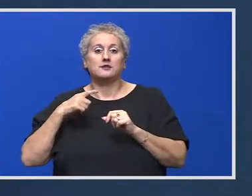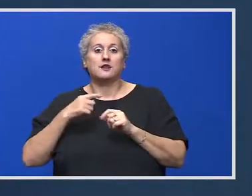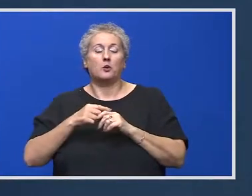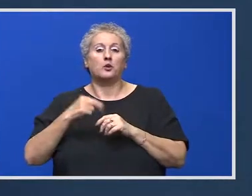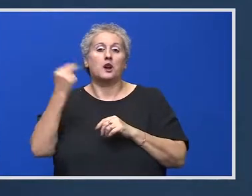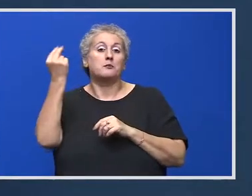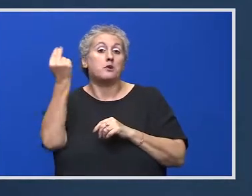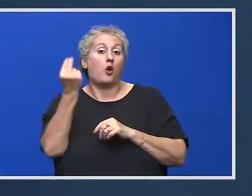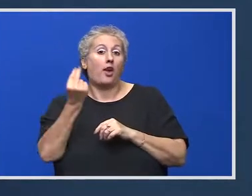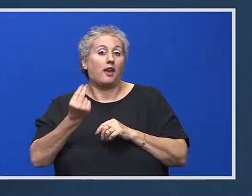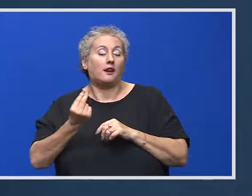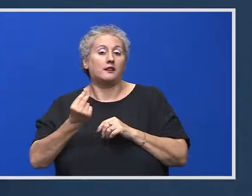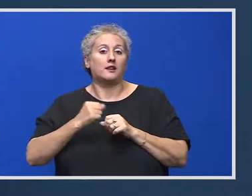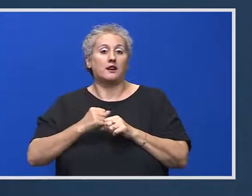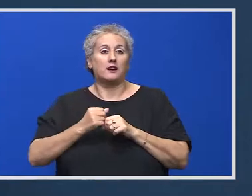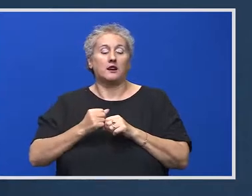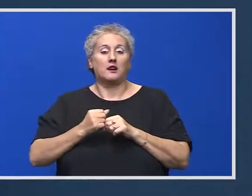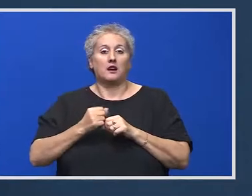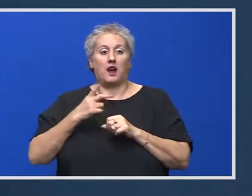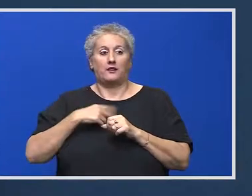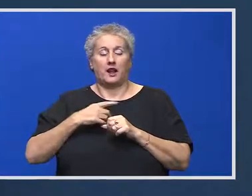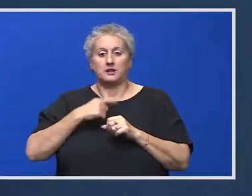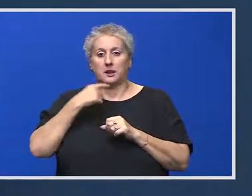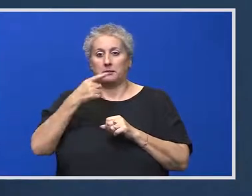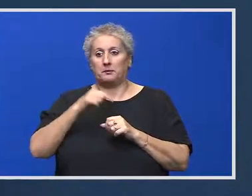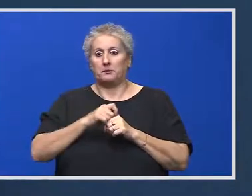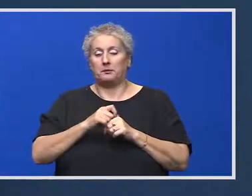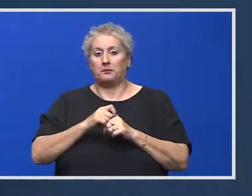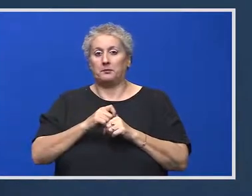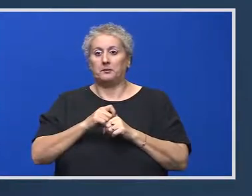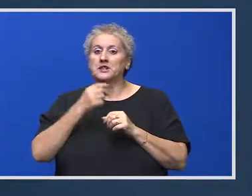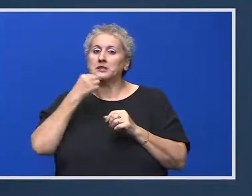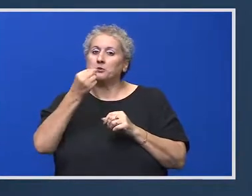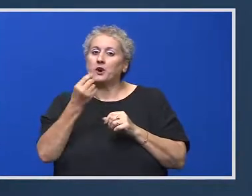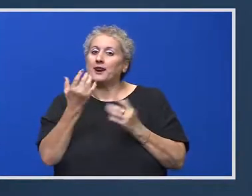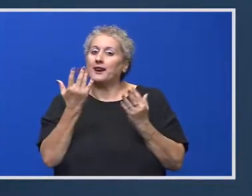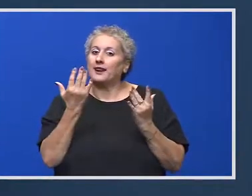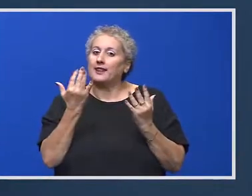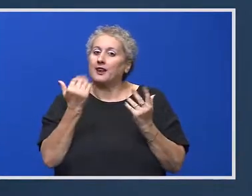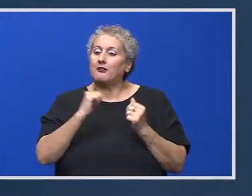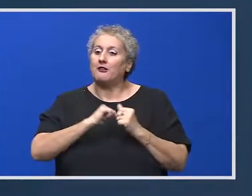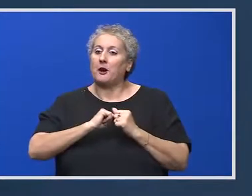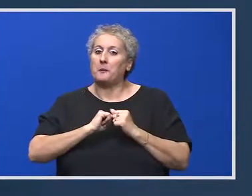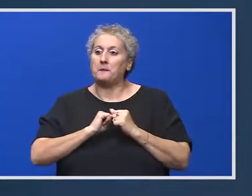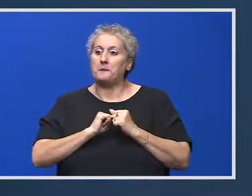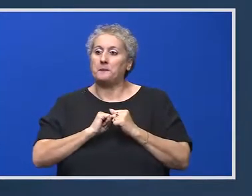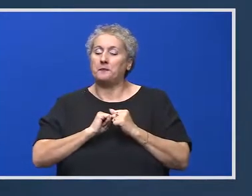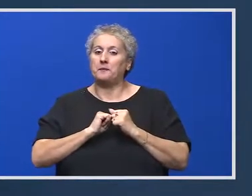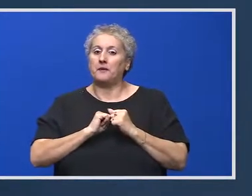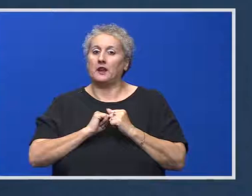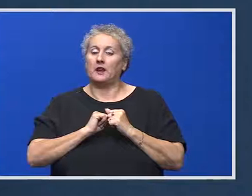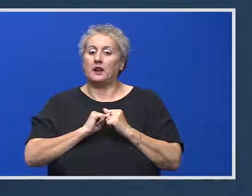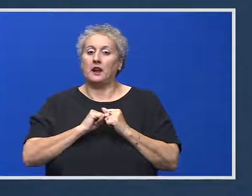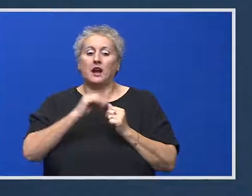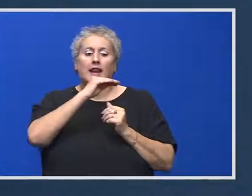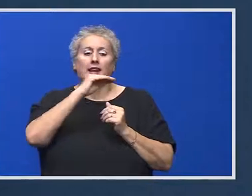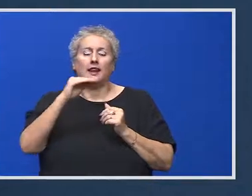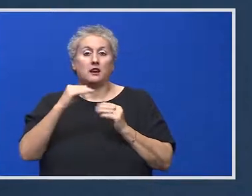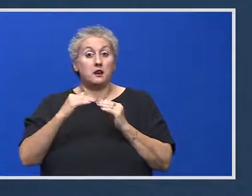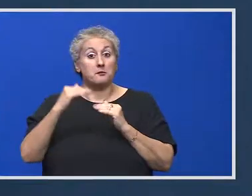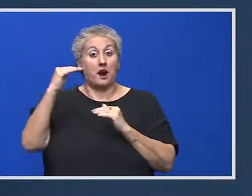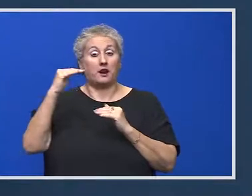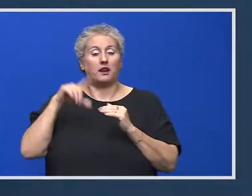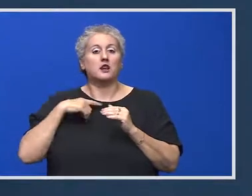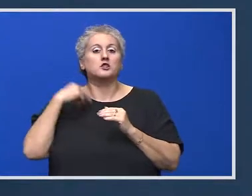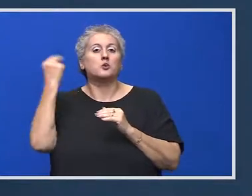proiect, aș vrea să-mi permiteți să subniez câteva linii majore. Este un